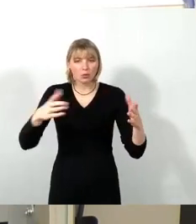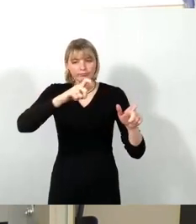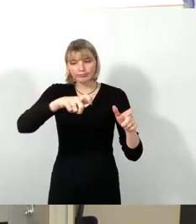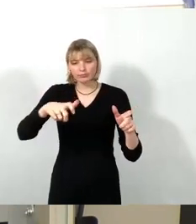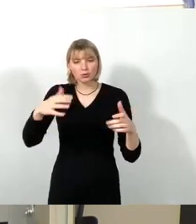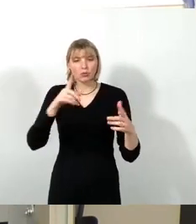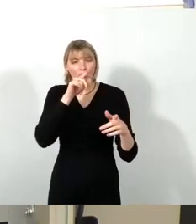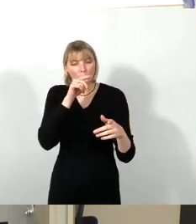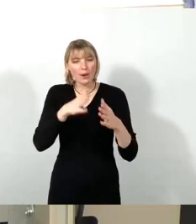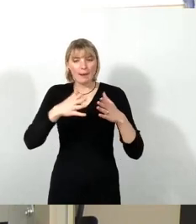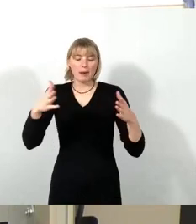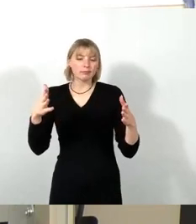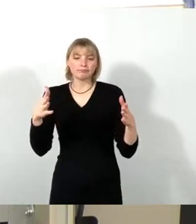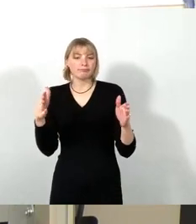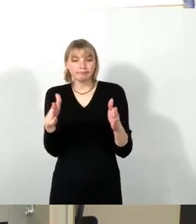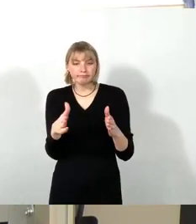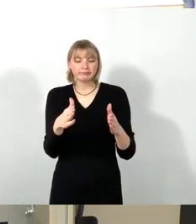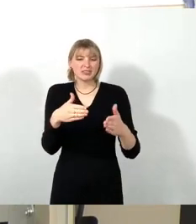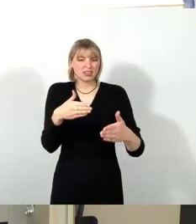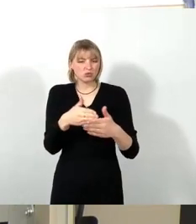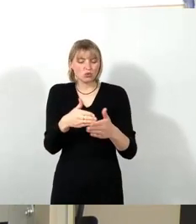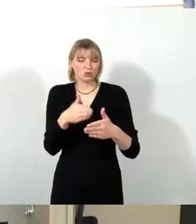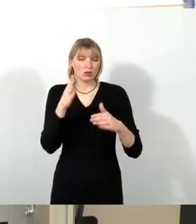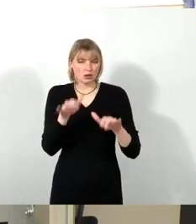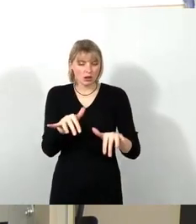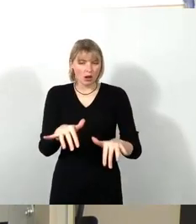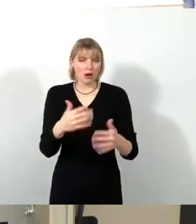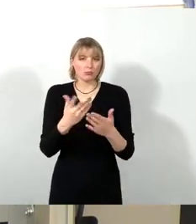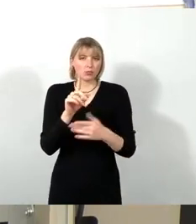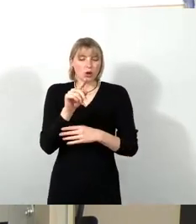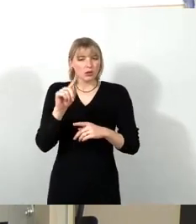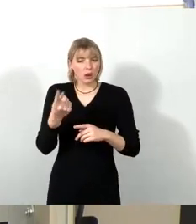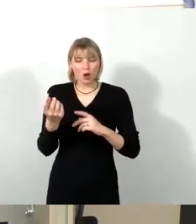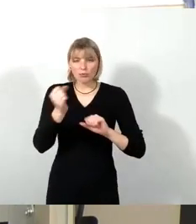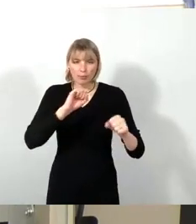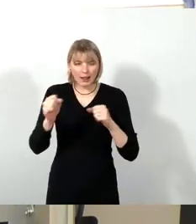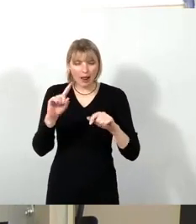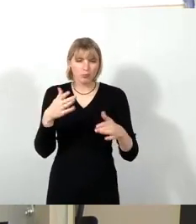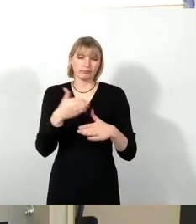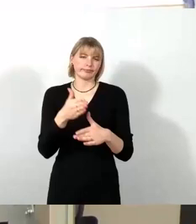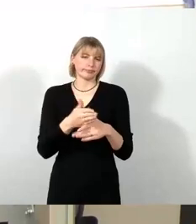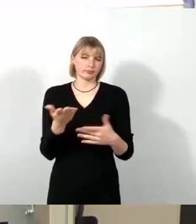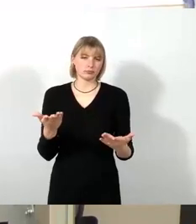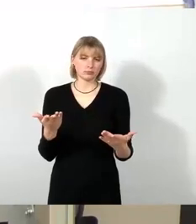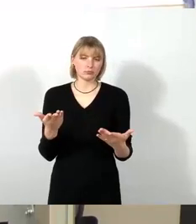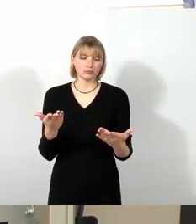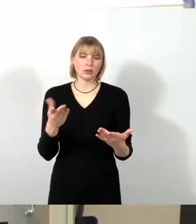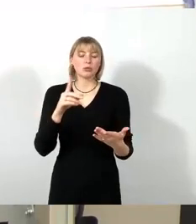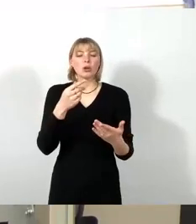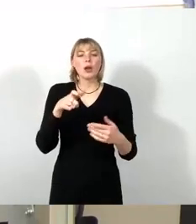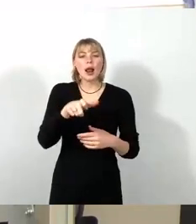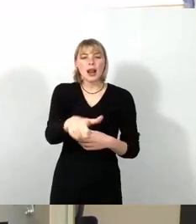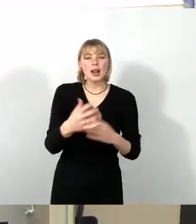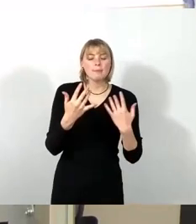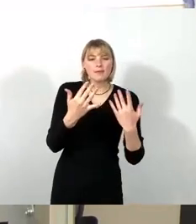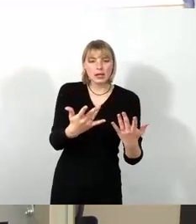dass damit eben insgesamt auch die Biodiversität beeinträchtigt ist. So, nun nehmen wir mal die Elbwiesen. Die Elbwiesen sind ein großes